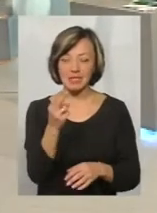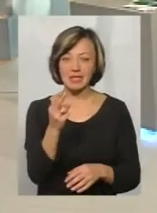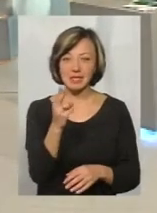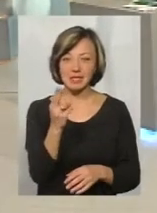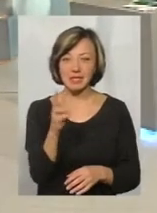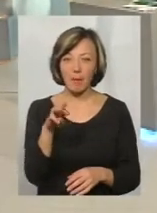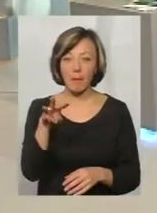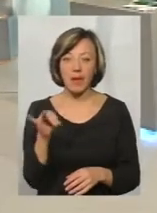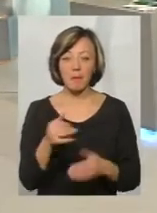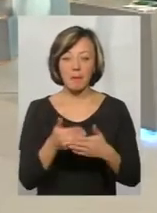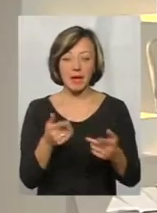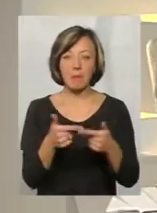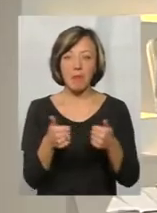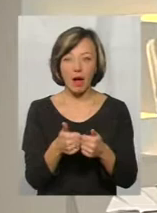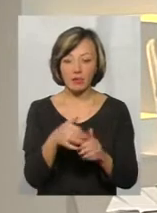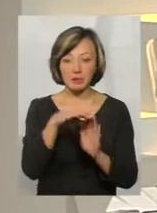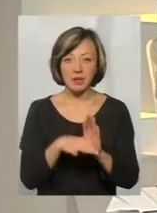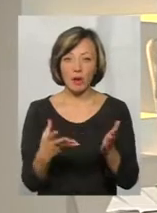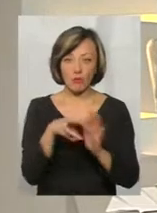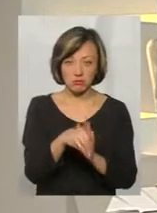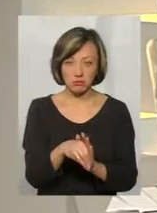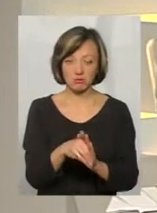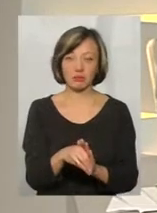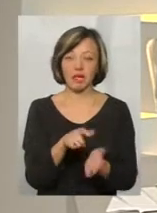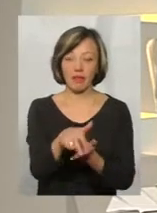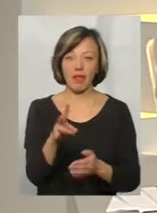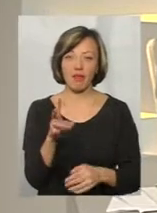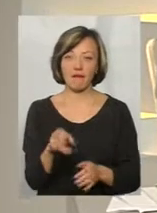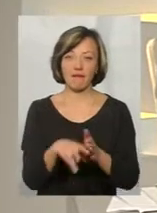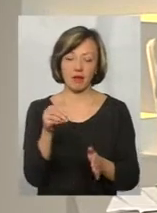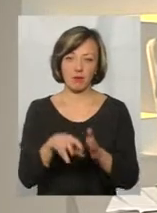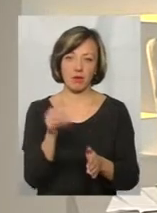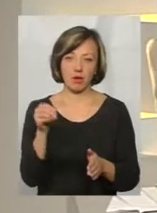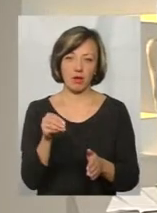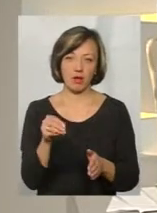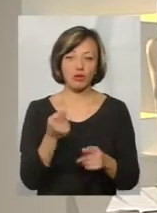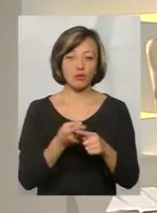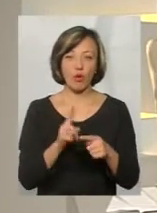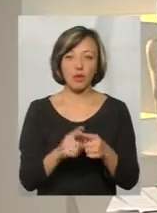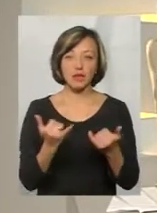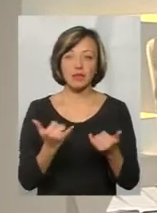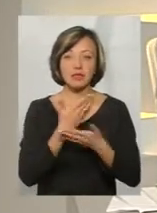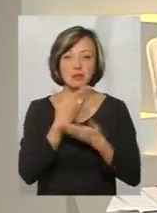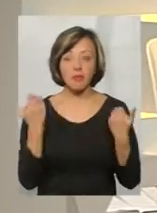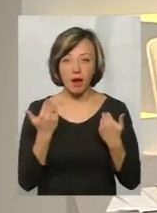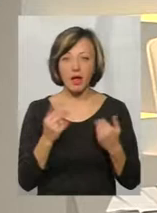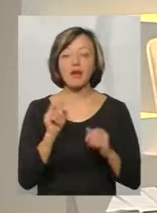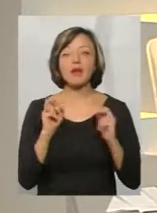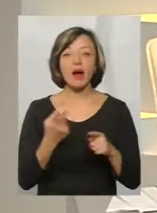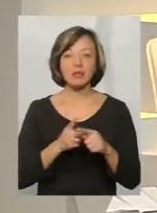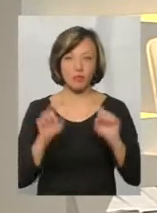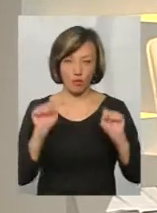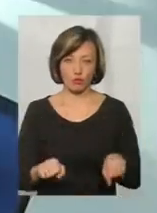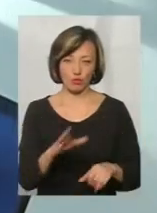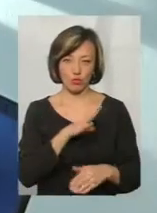в списках якої він йде? Чого на сьогоднішній день, часто ми чуємо від експертів, немає? І яким чином це може